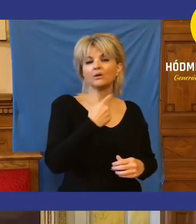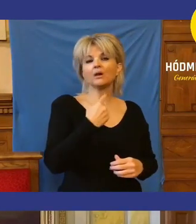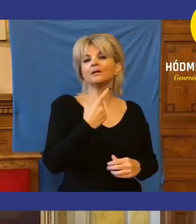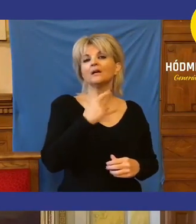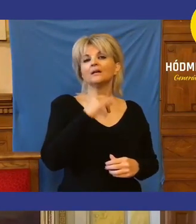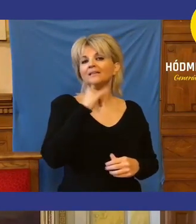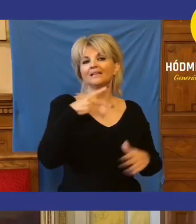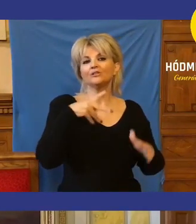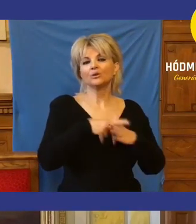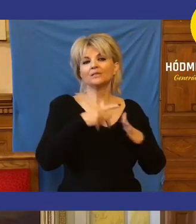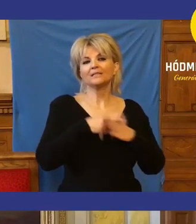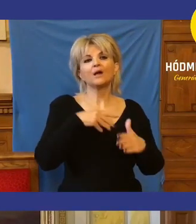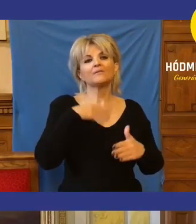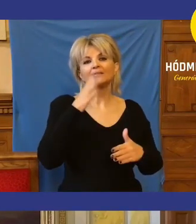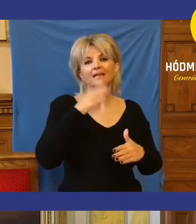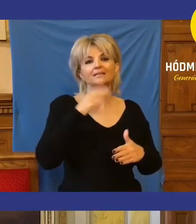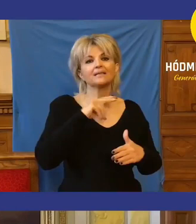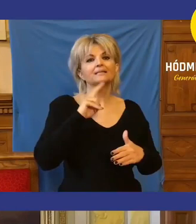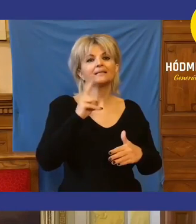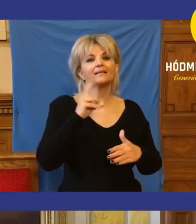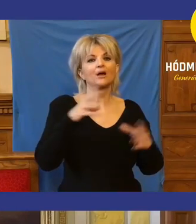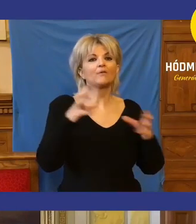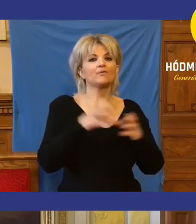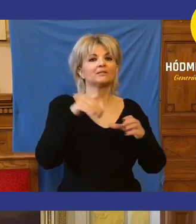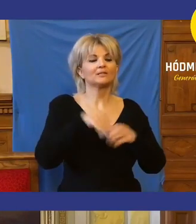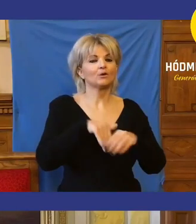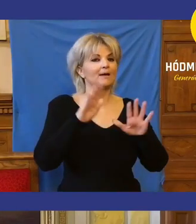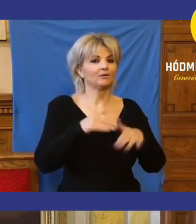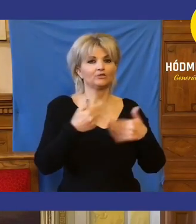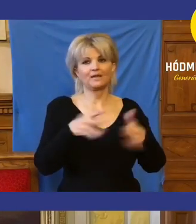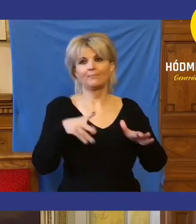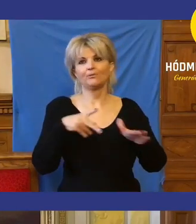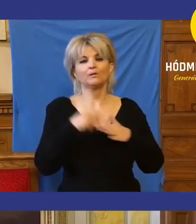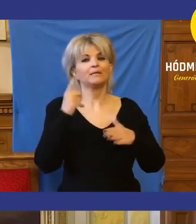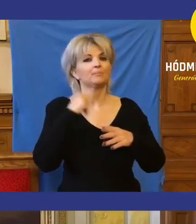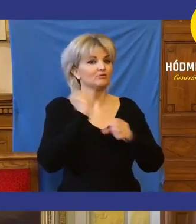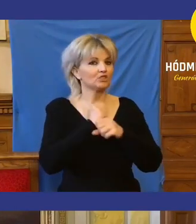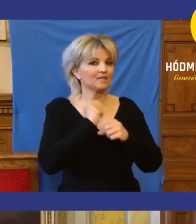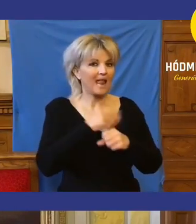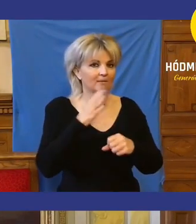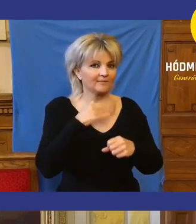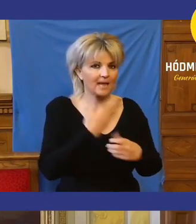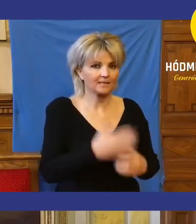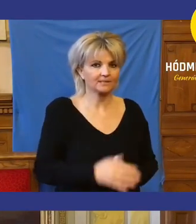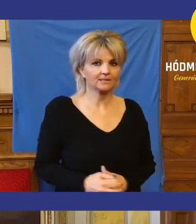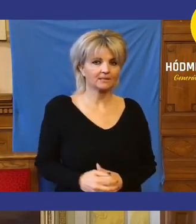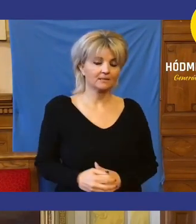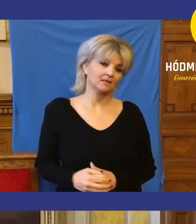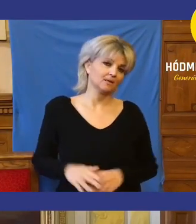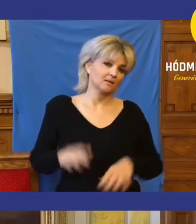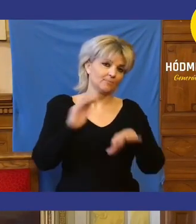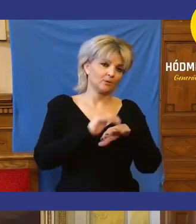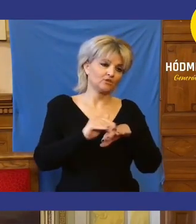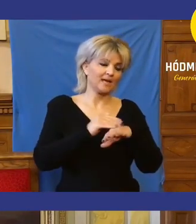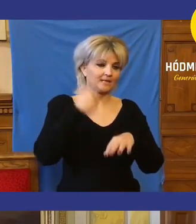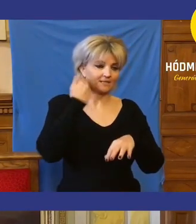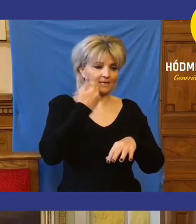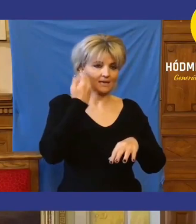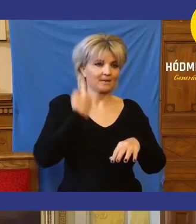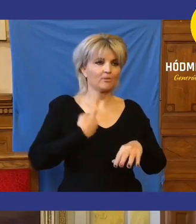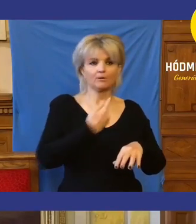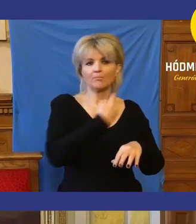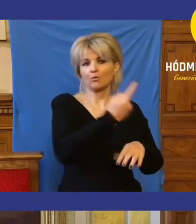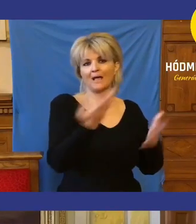frakciójába jó napot kívánok? Semmi köze ahhoz, hogy mit csinál a Fidesz? Hát elnézést kérek, én szégyelném a maguk